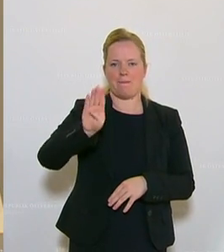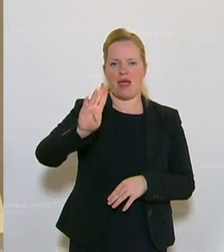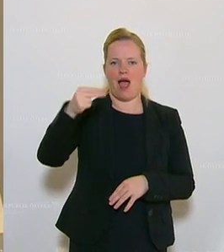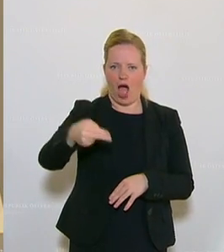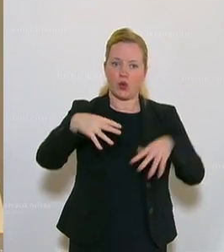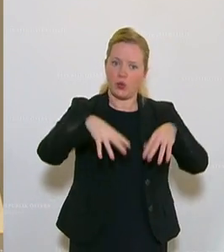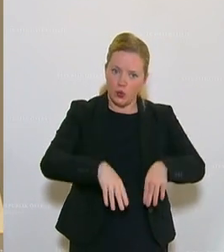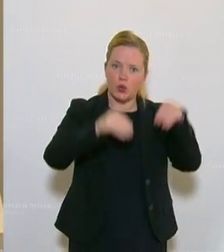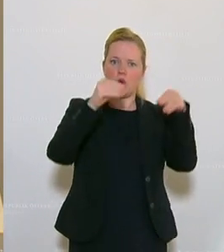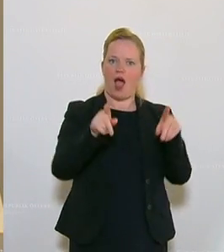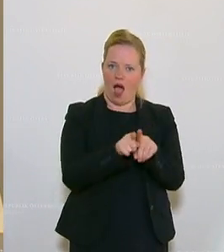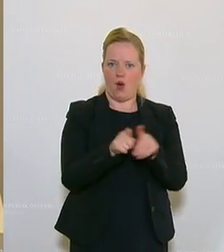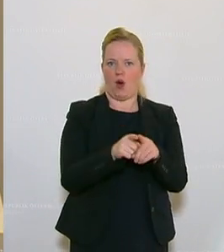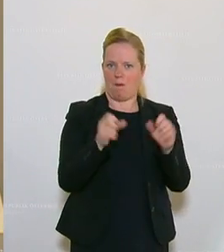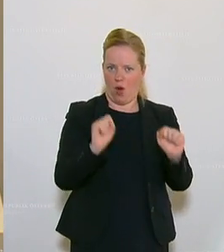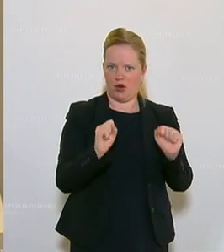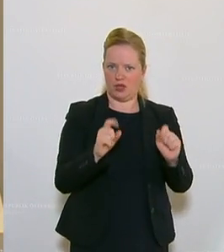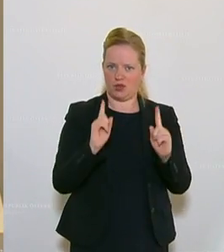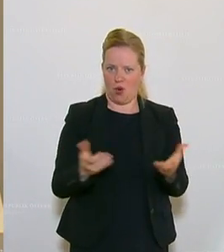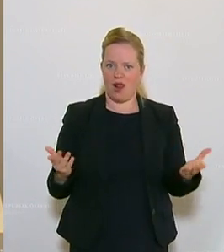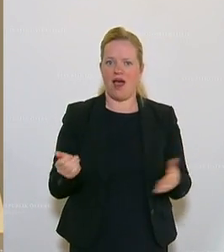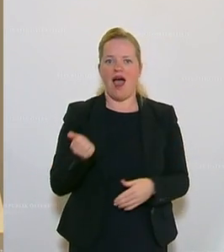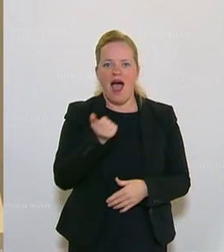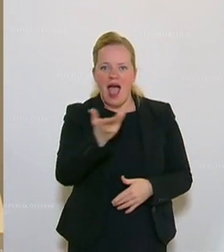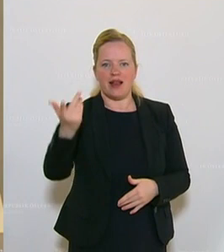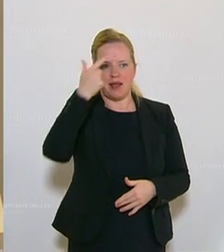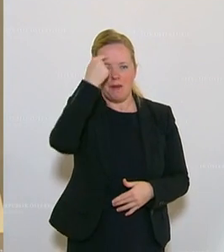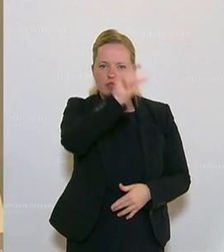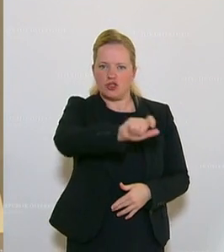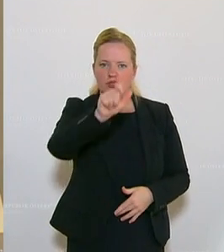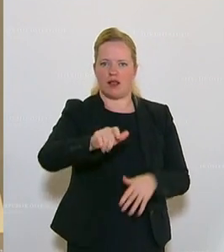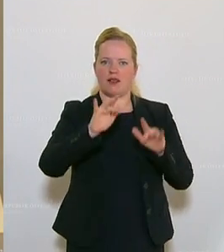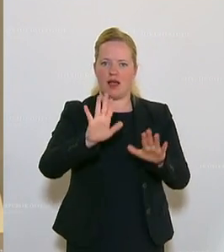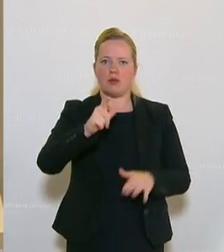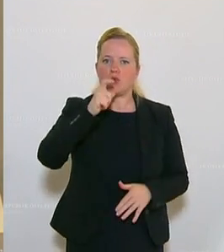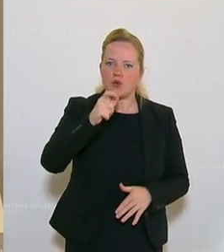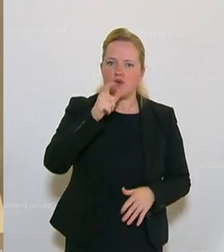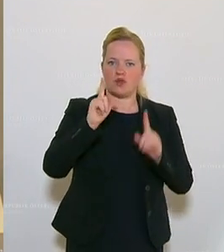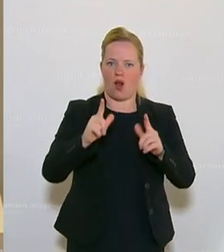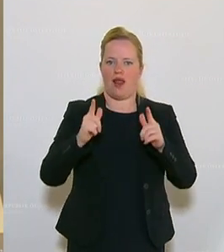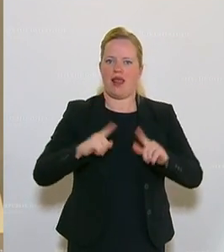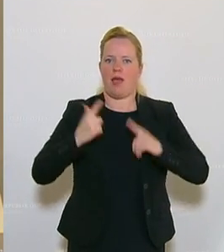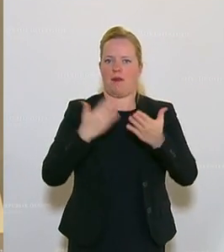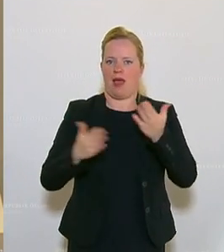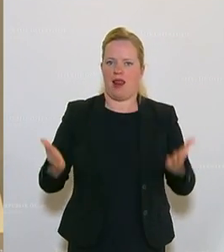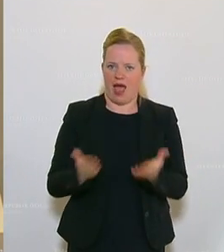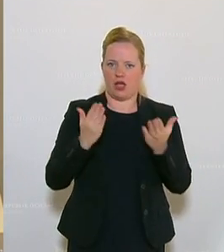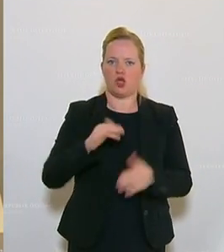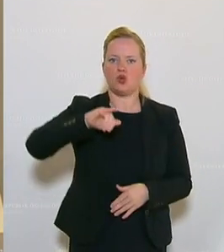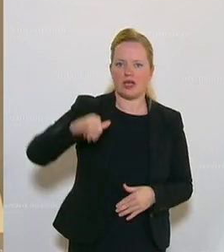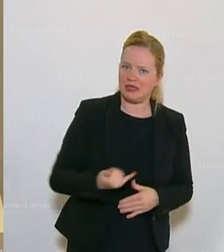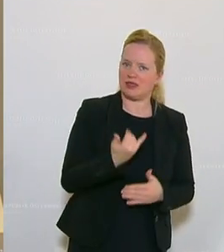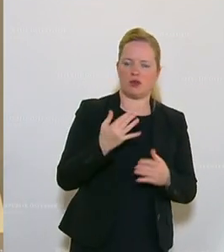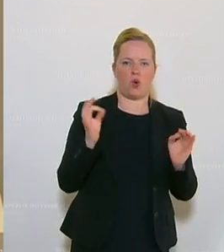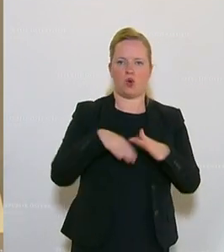Bestimmungen, bestimmten Menschen das Leben in ihren Berufen erleichtern, zum Beispiel Juristen, Unternehmern und